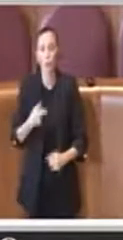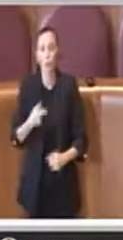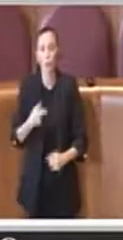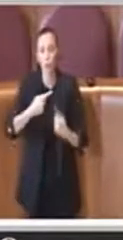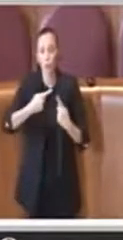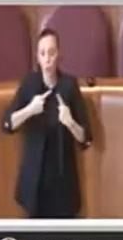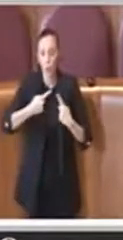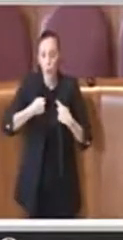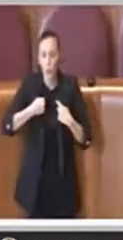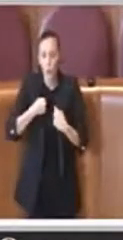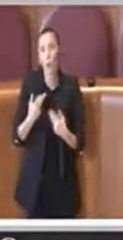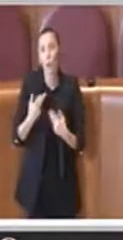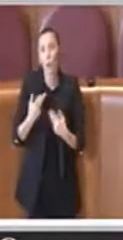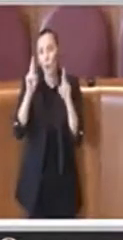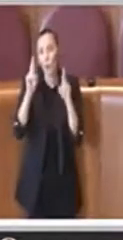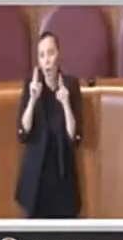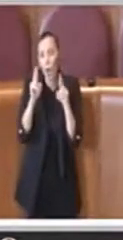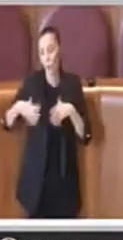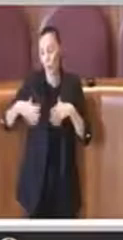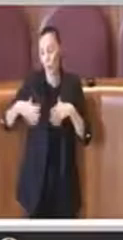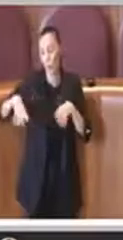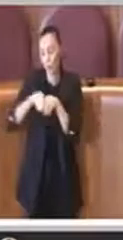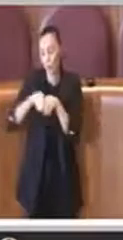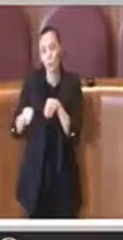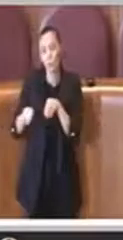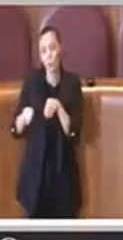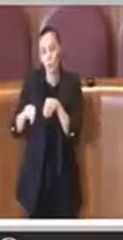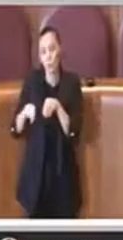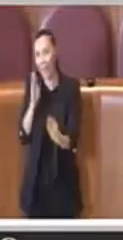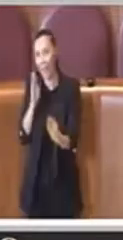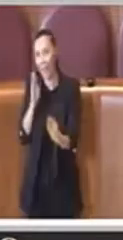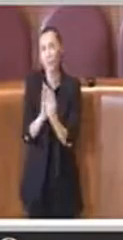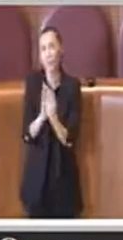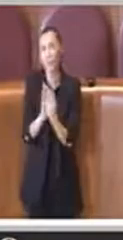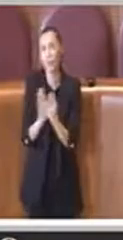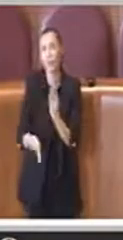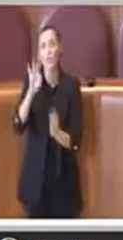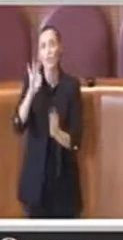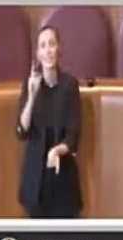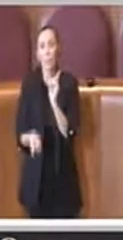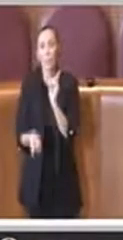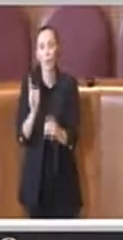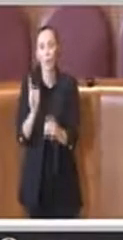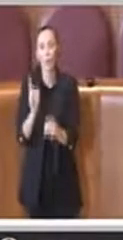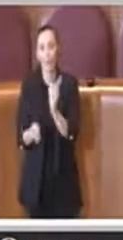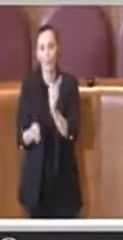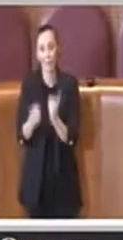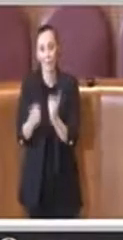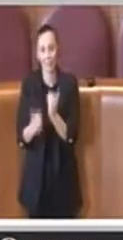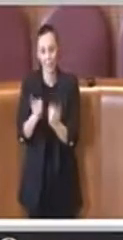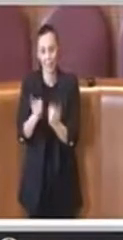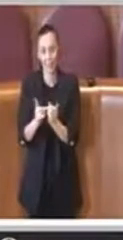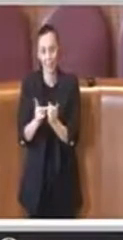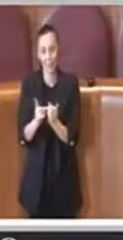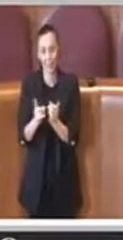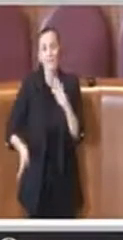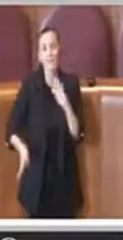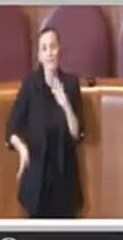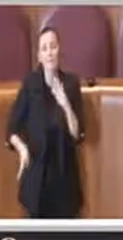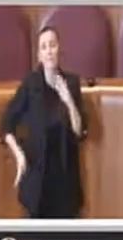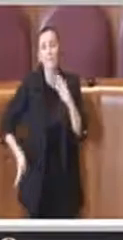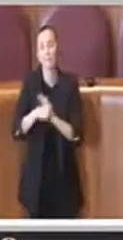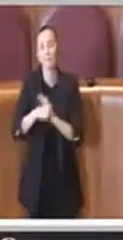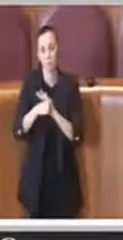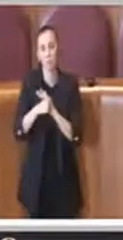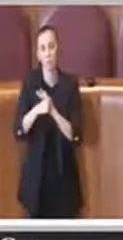la Giunta affronti come indirizzo politico ben chiaro e riattivi